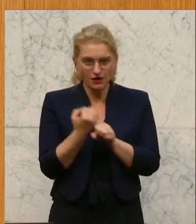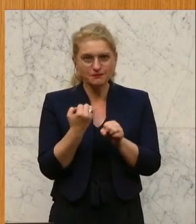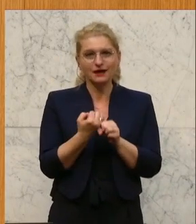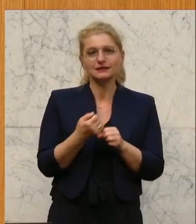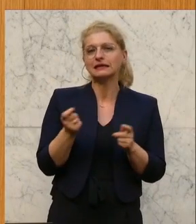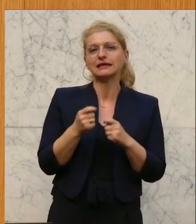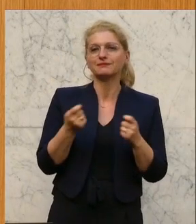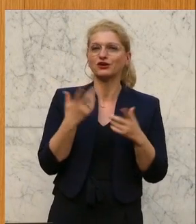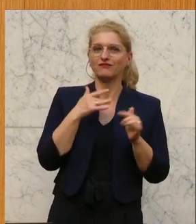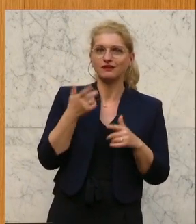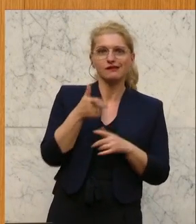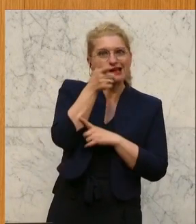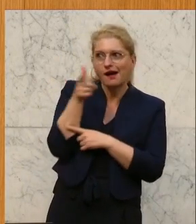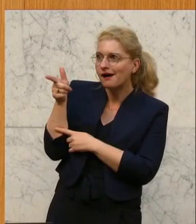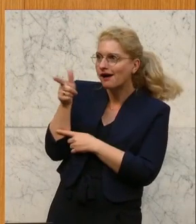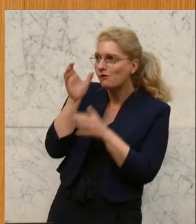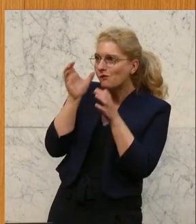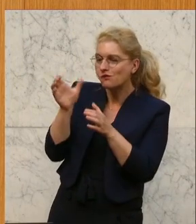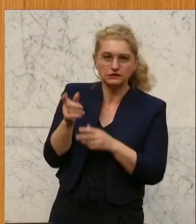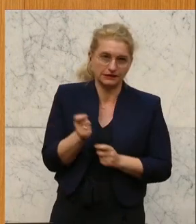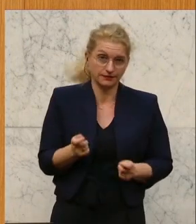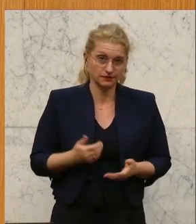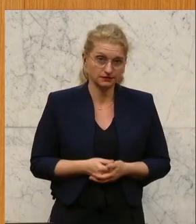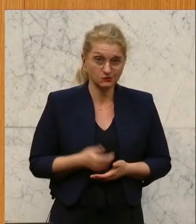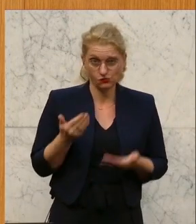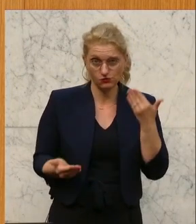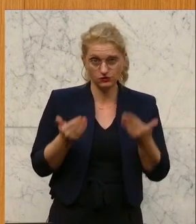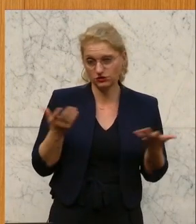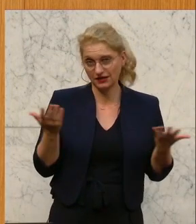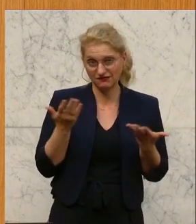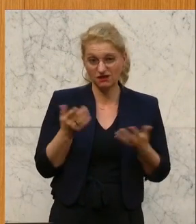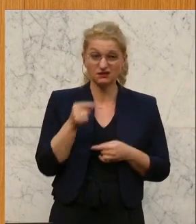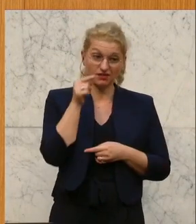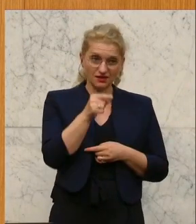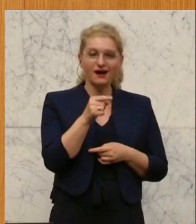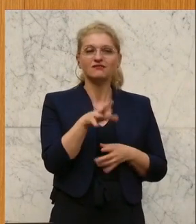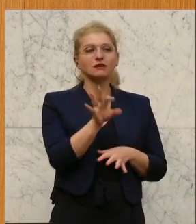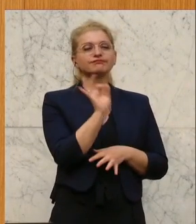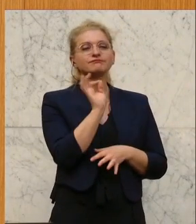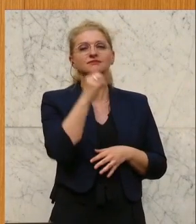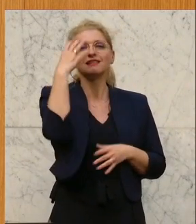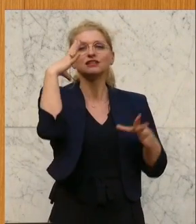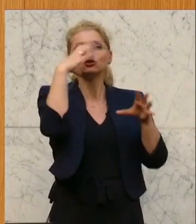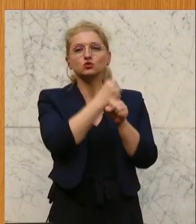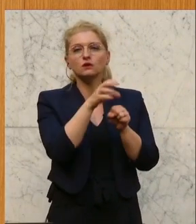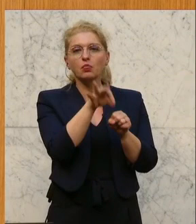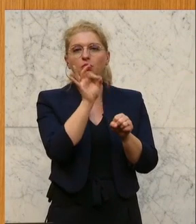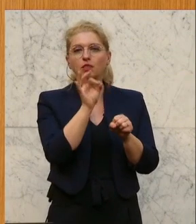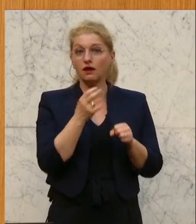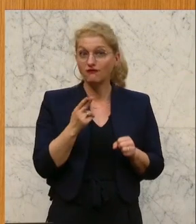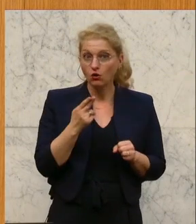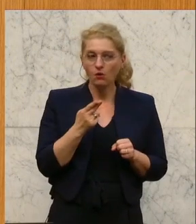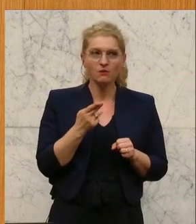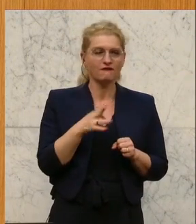der große Unterschied, wie es gemacht worden ist? Der große Unterschied ist, dass man hier Licht ins Dunkel ausgewählt hat. Warum? Weil es eine großartige